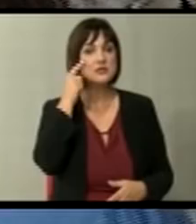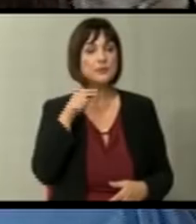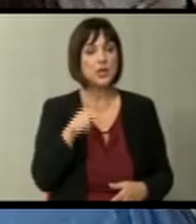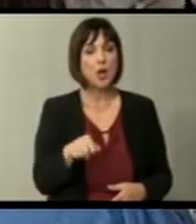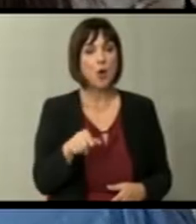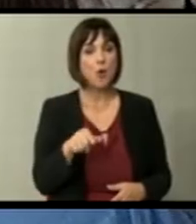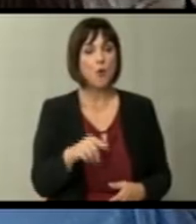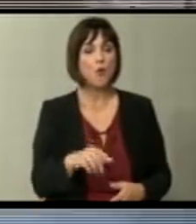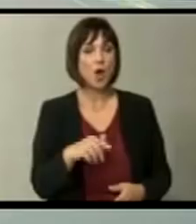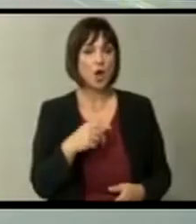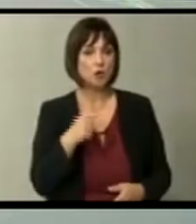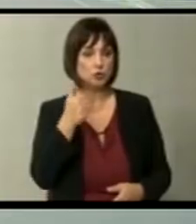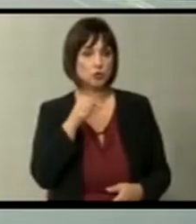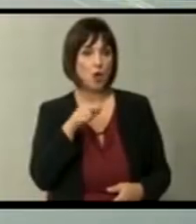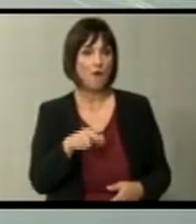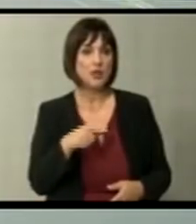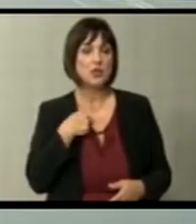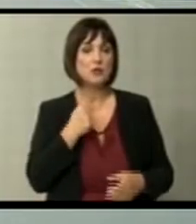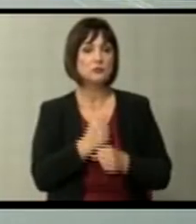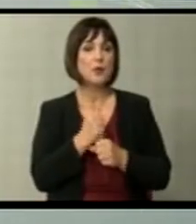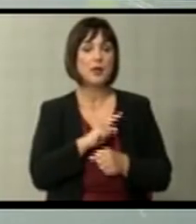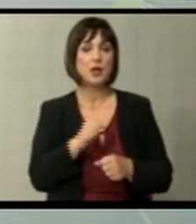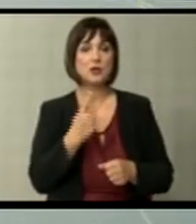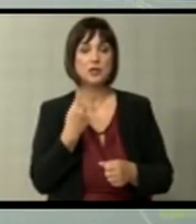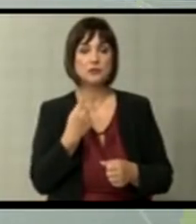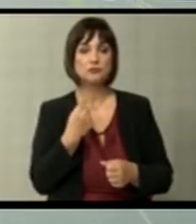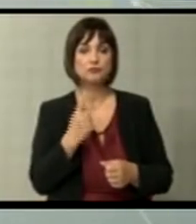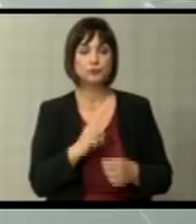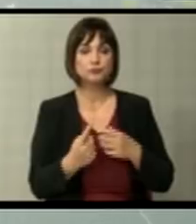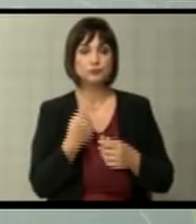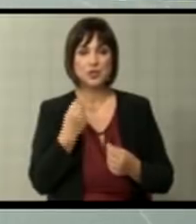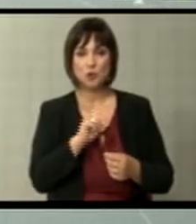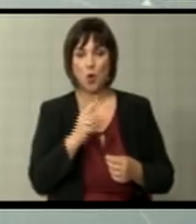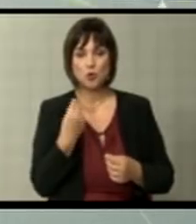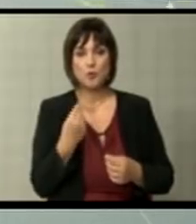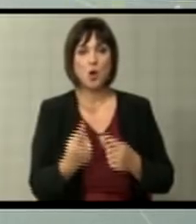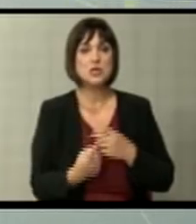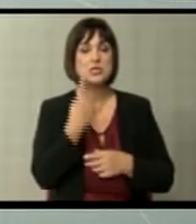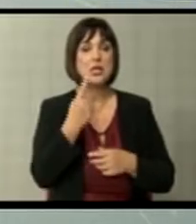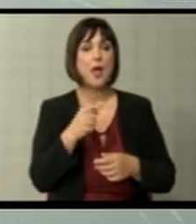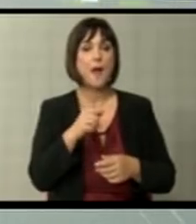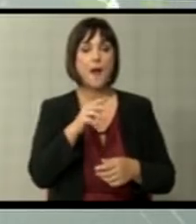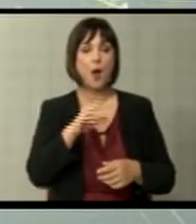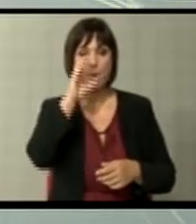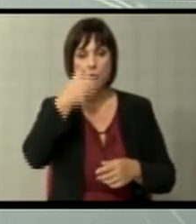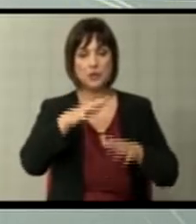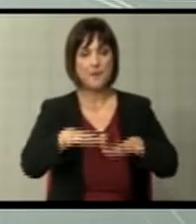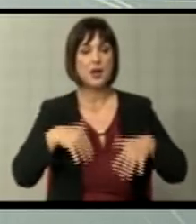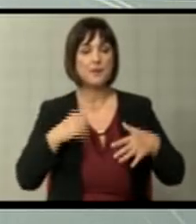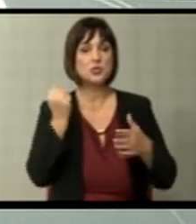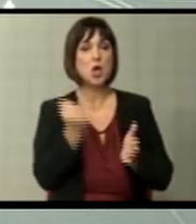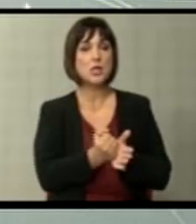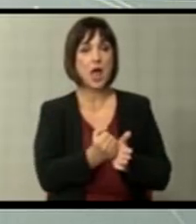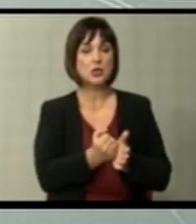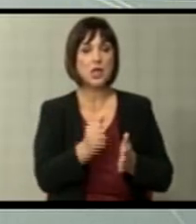тоа што ни го приради како непријатно изненадување Бугарскиот парламент со декларацијата,